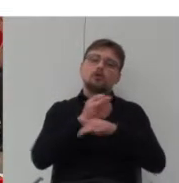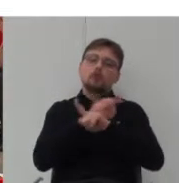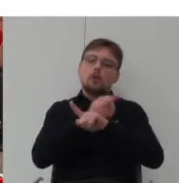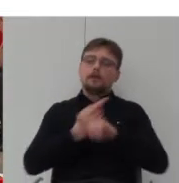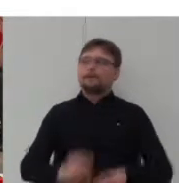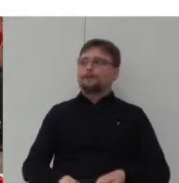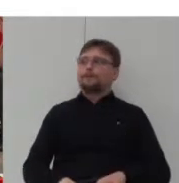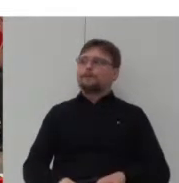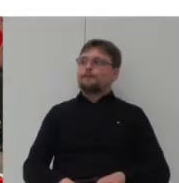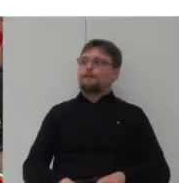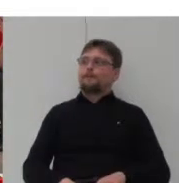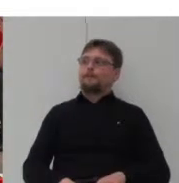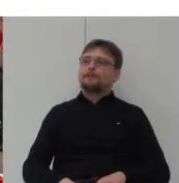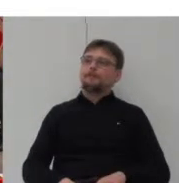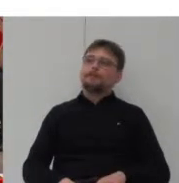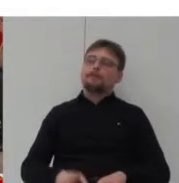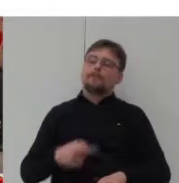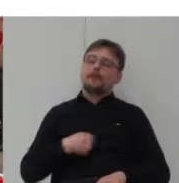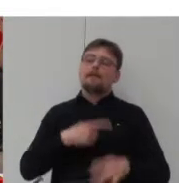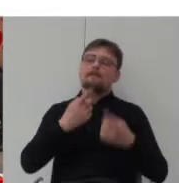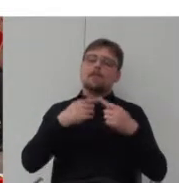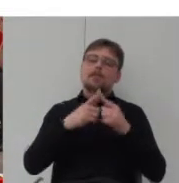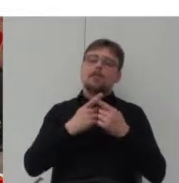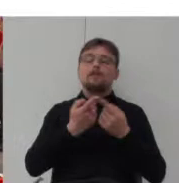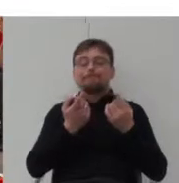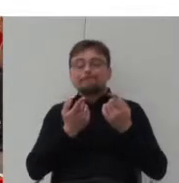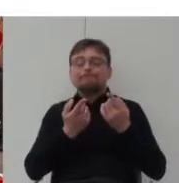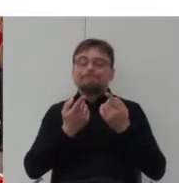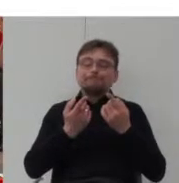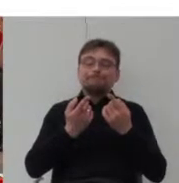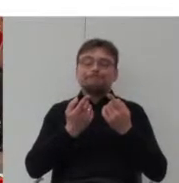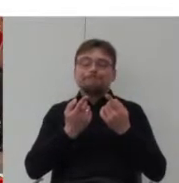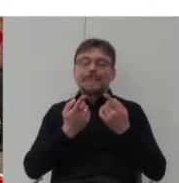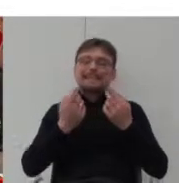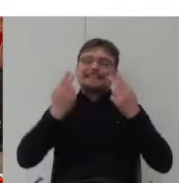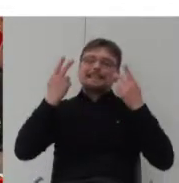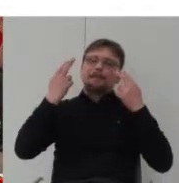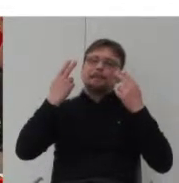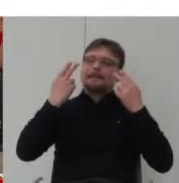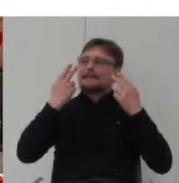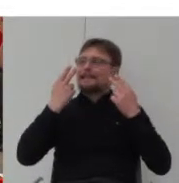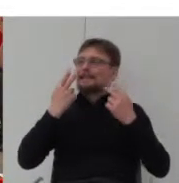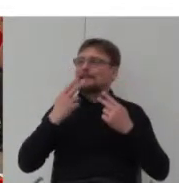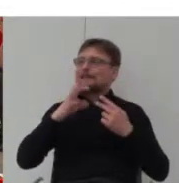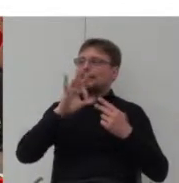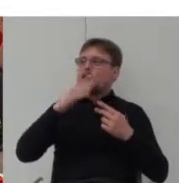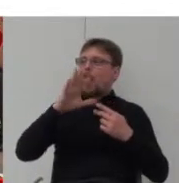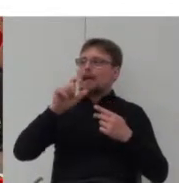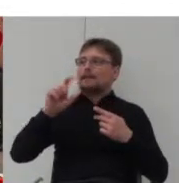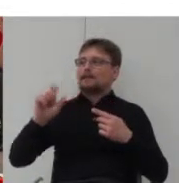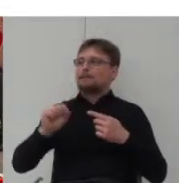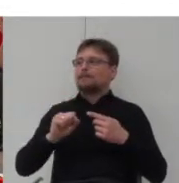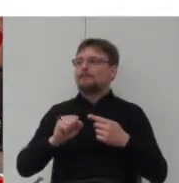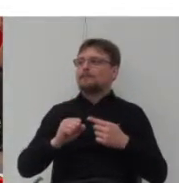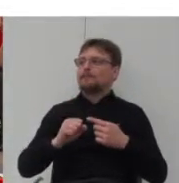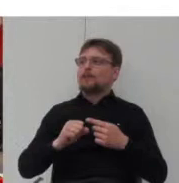wykonałam pewną symulację, jak biorąc pod uwagę te czynniki oraz regulacje mówiące o